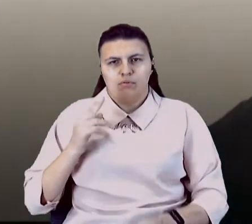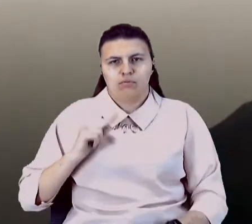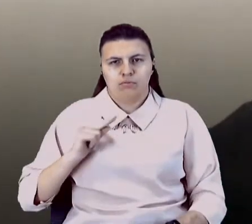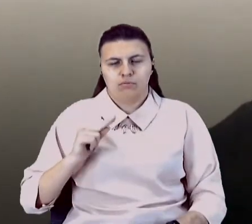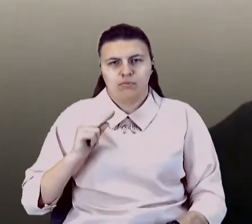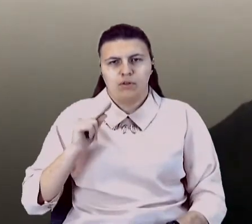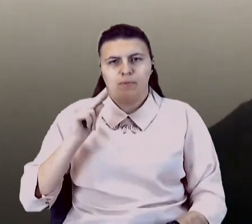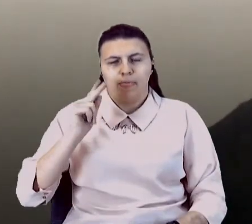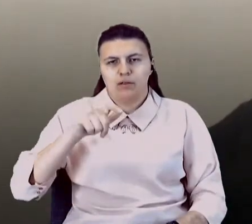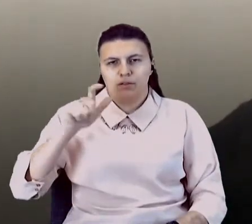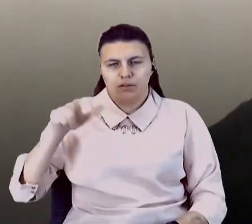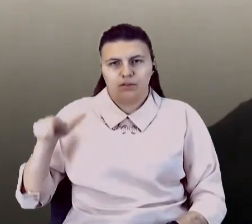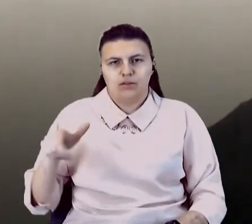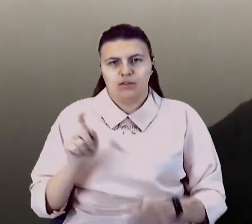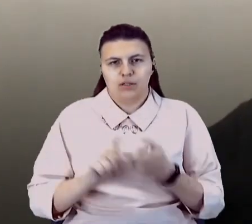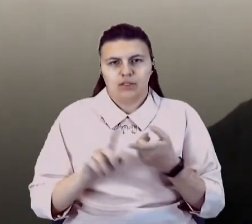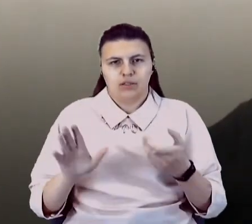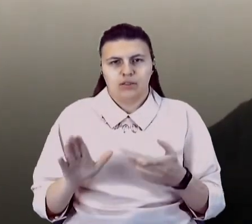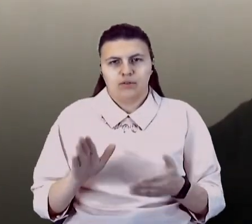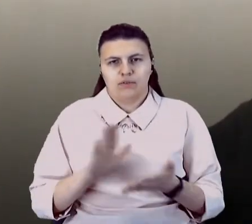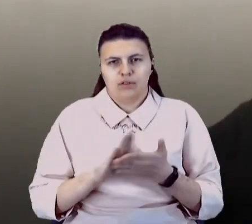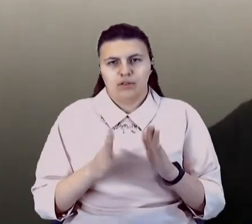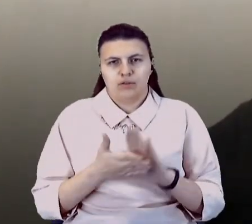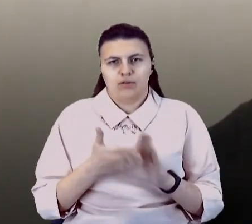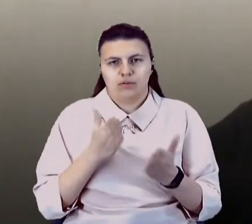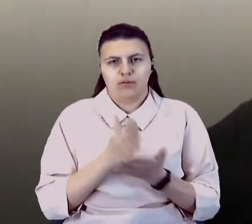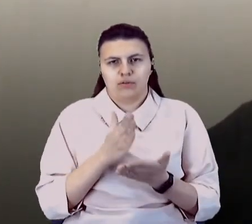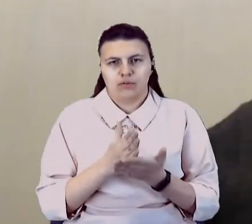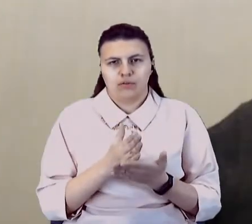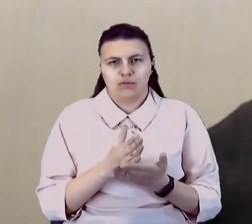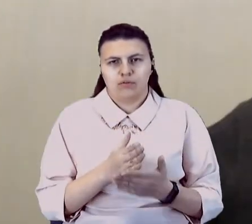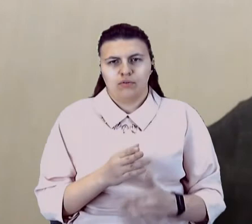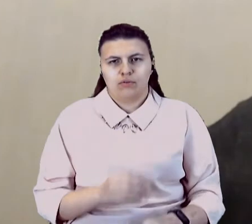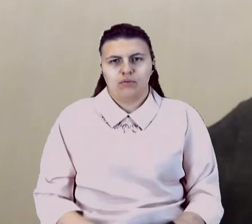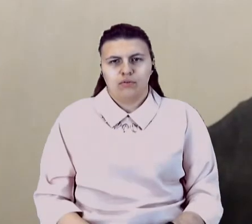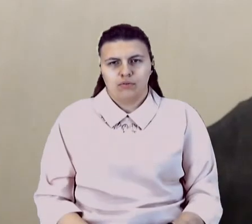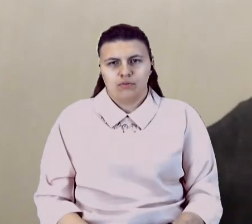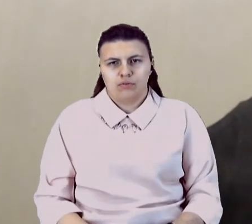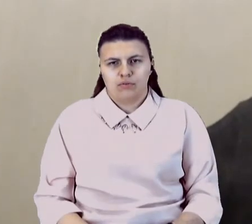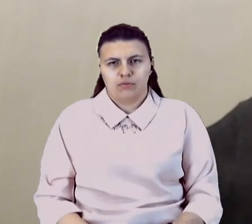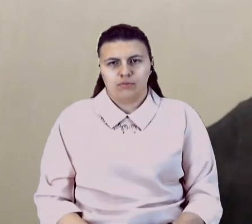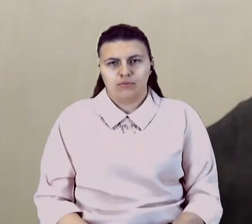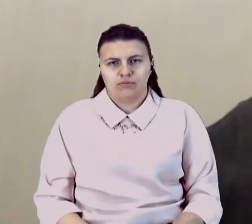ситуації вони знаходяться, я не бачу якраз ризиків, а